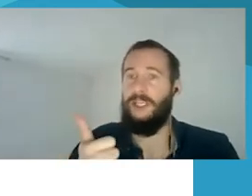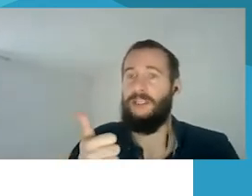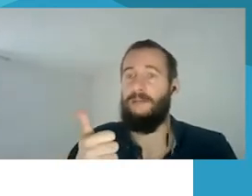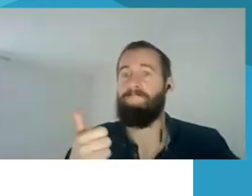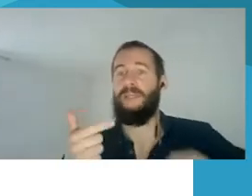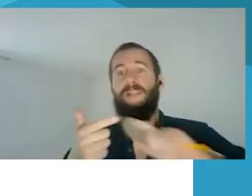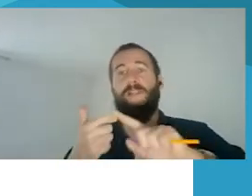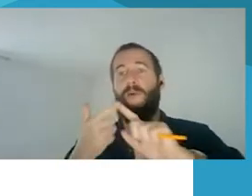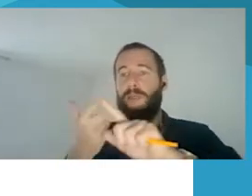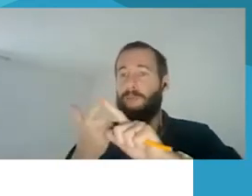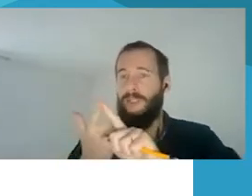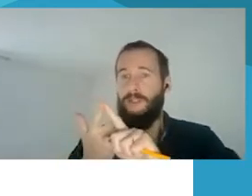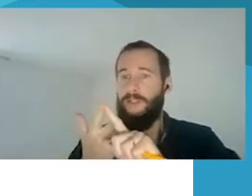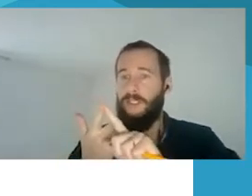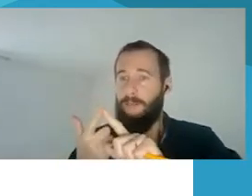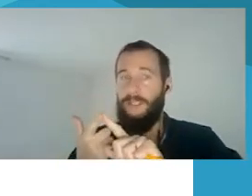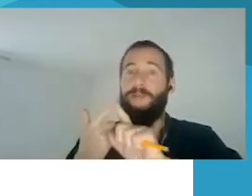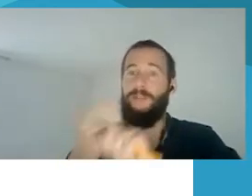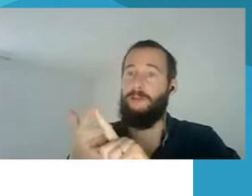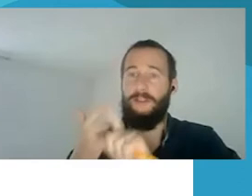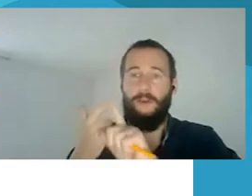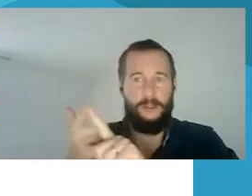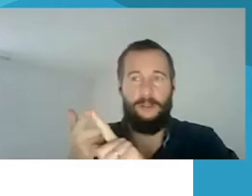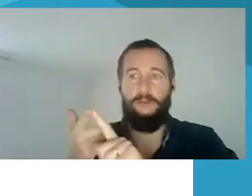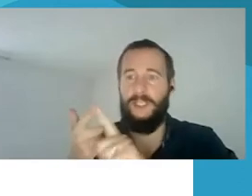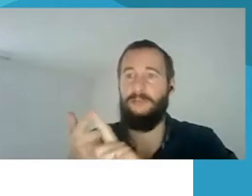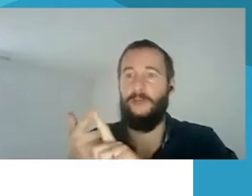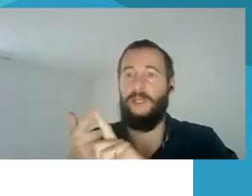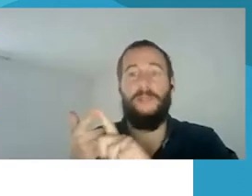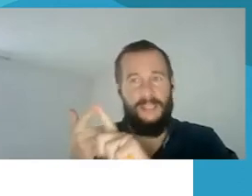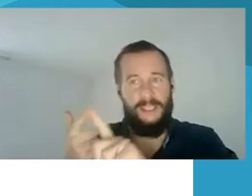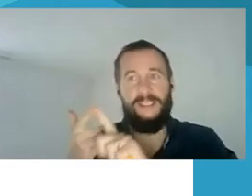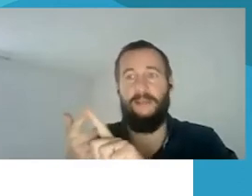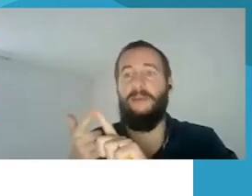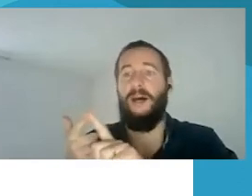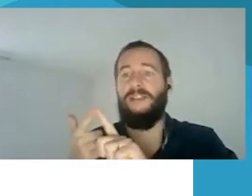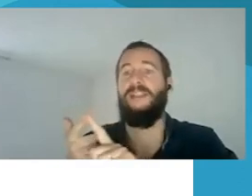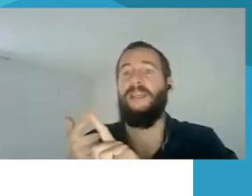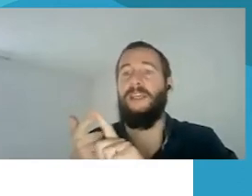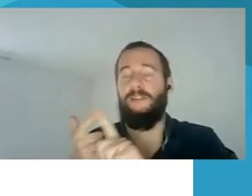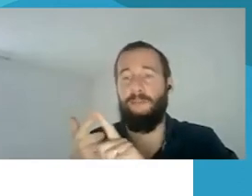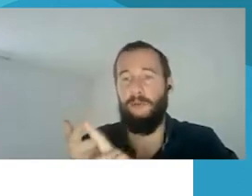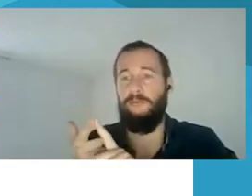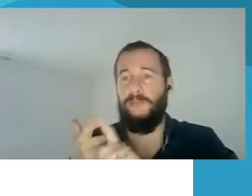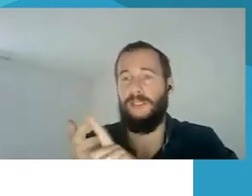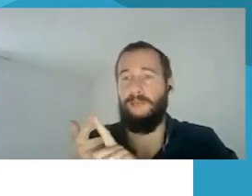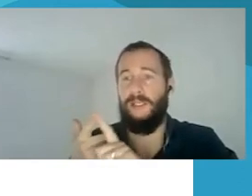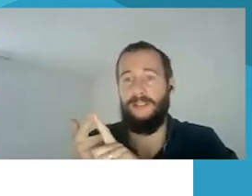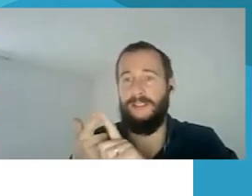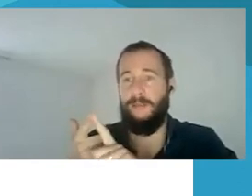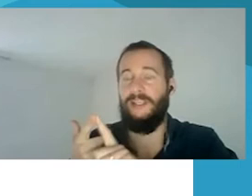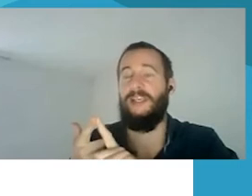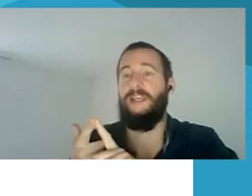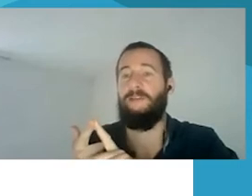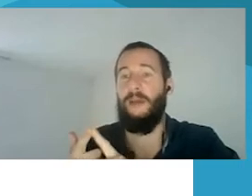baudžiamųjų bylų failą, kad tie nusikaltimai būtų persekiojami, nes būtent